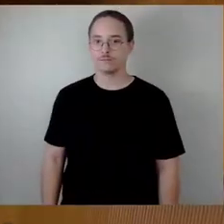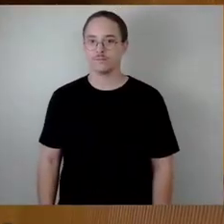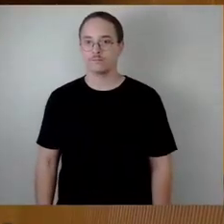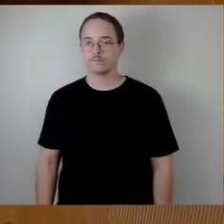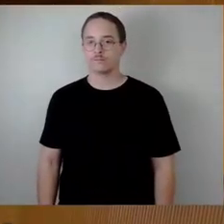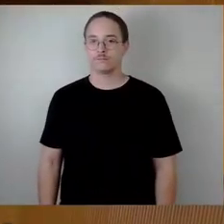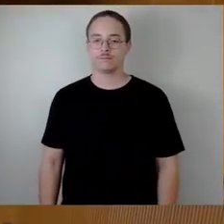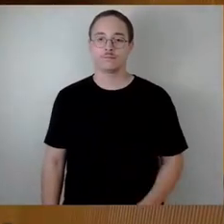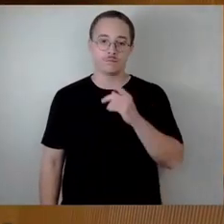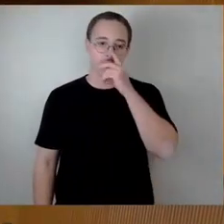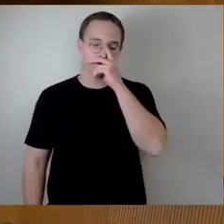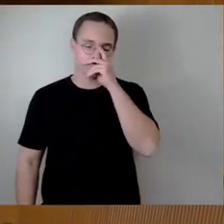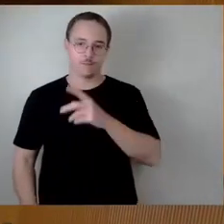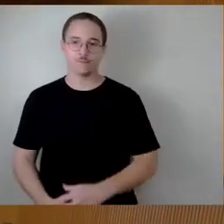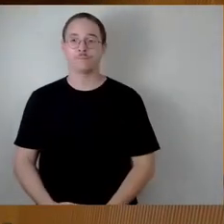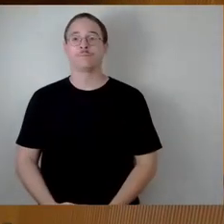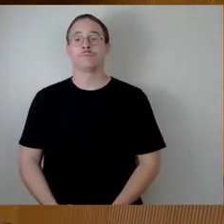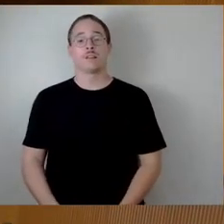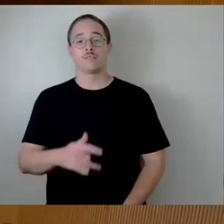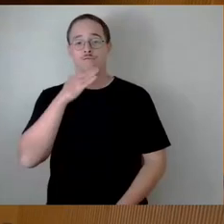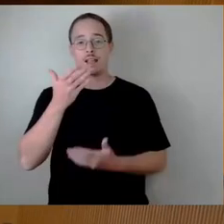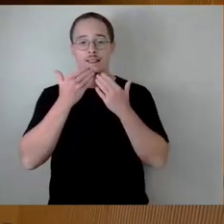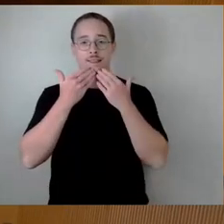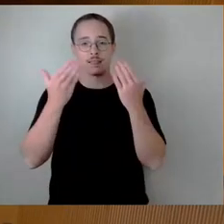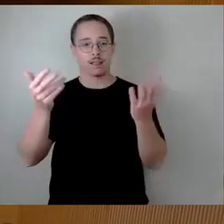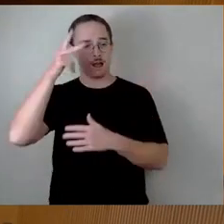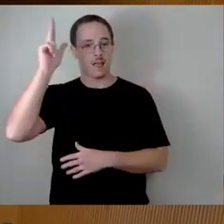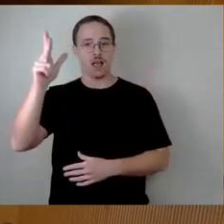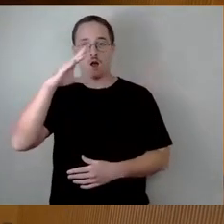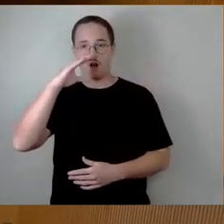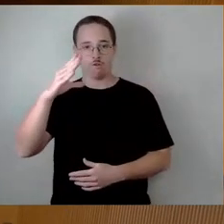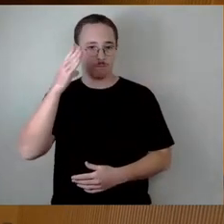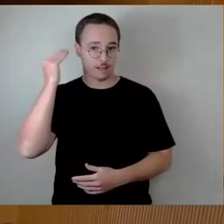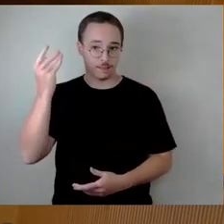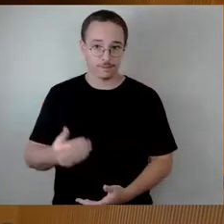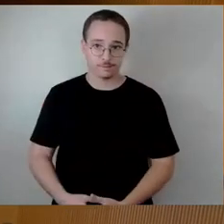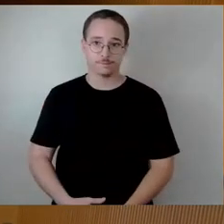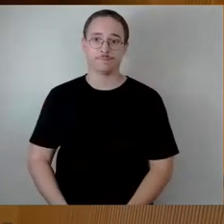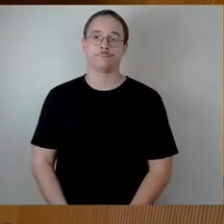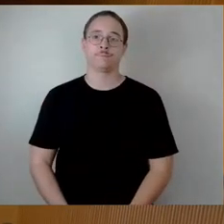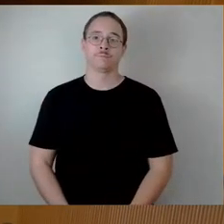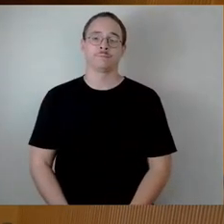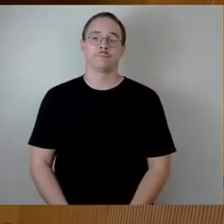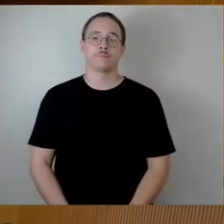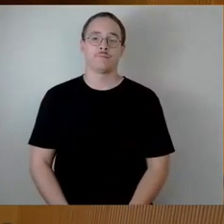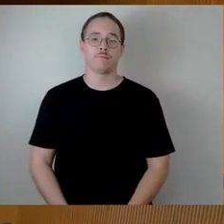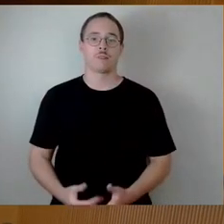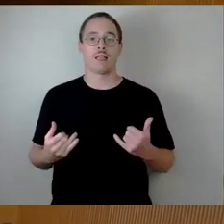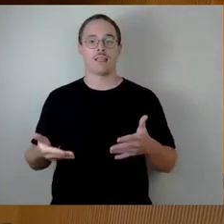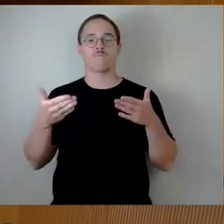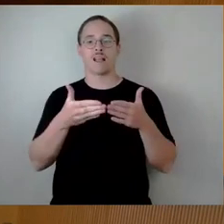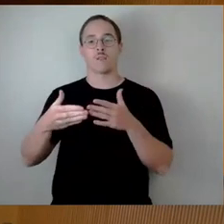Vielen Dank, Herr Hoffmann. Damit steigen wir ein in die Fraktionsrunde. Es sind mir nur